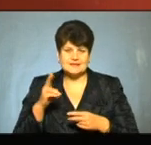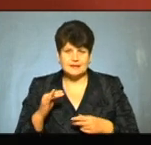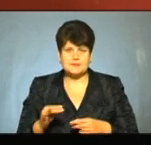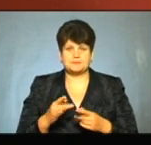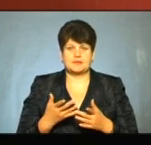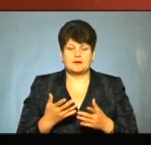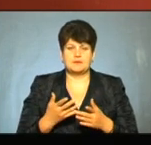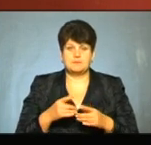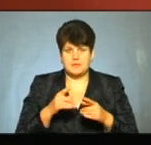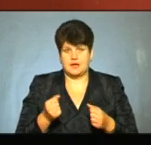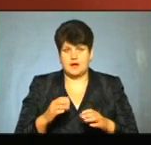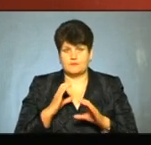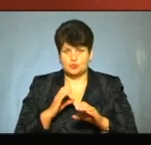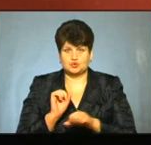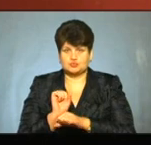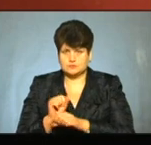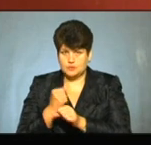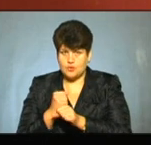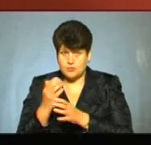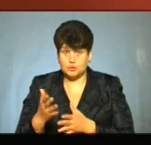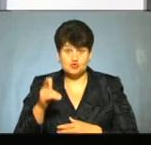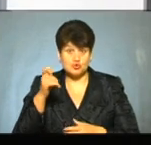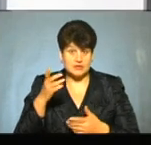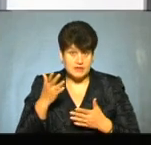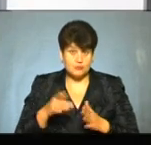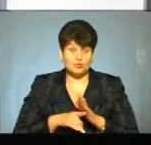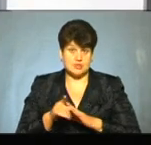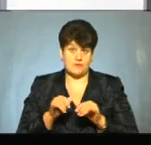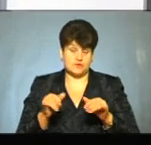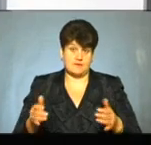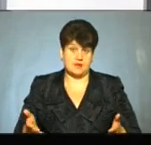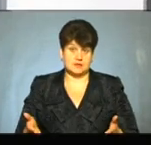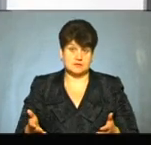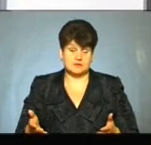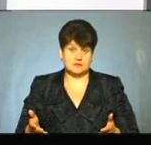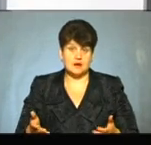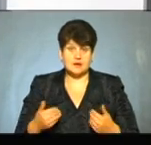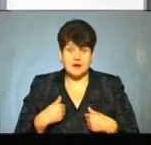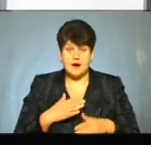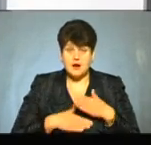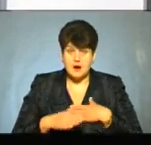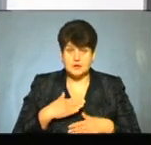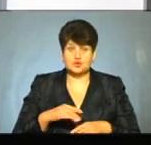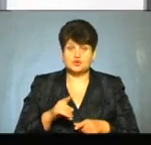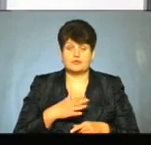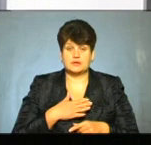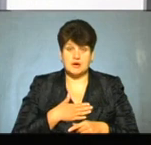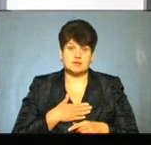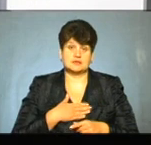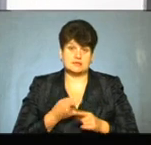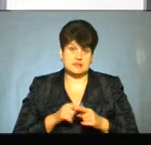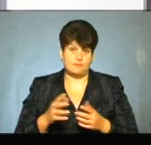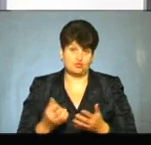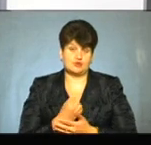організацію дорожнього руху, автобусні зупинки, тобто Чортків почав розвиватися. І я радий, що в нашій команді це